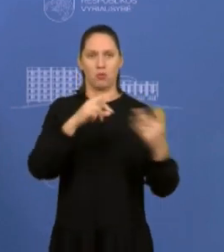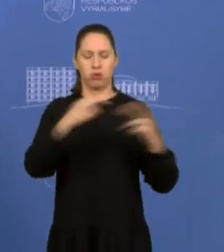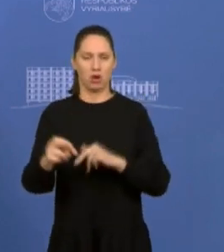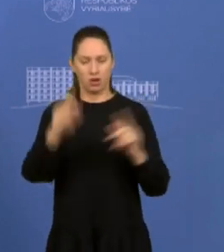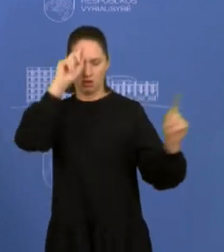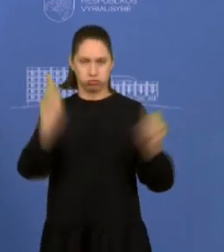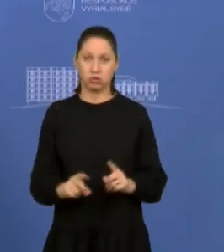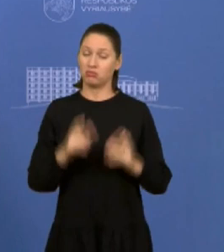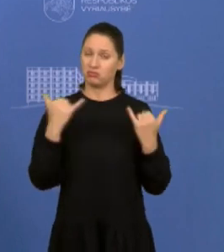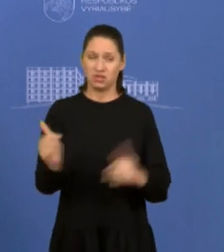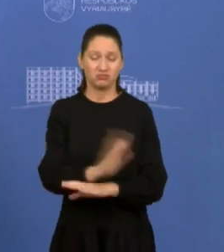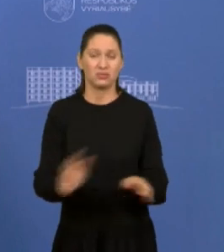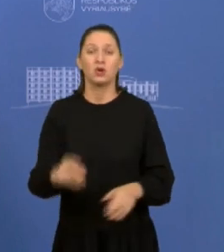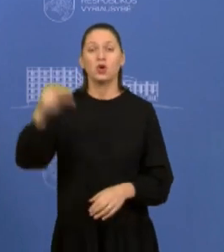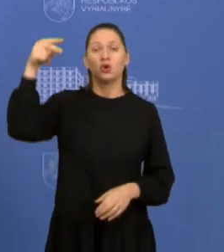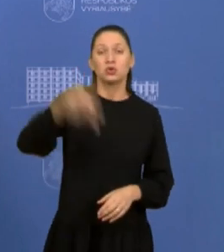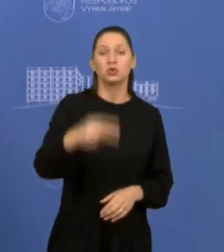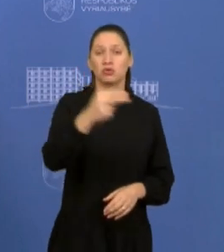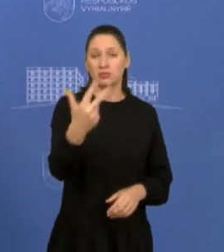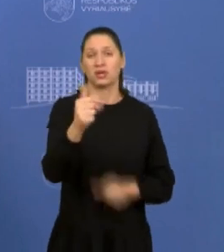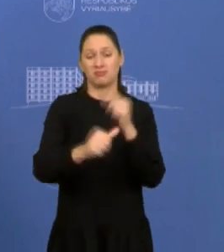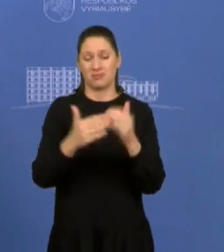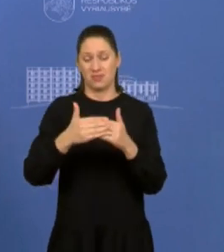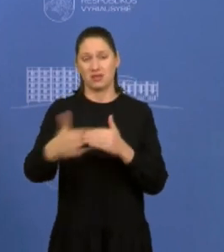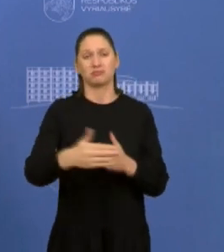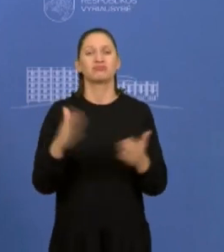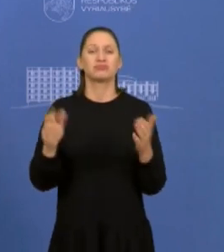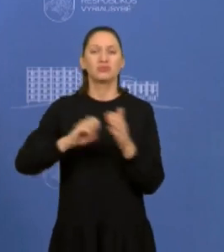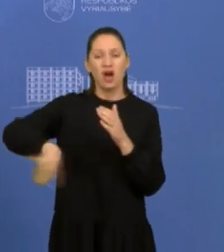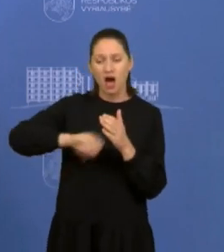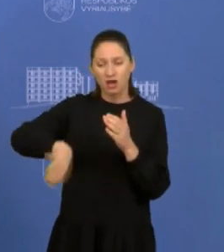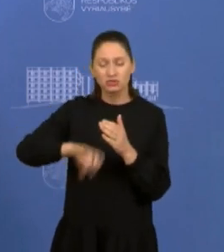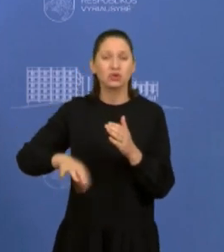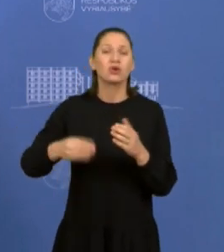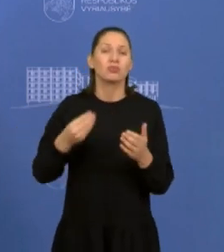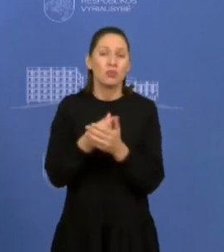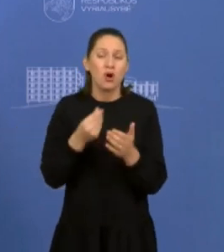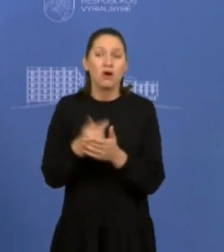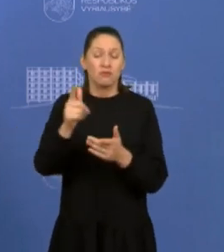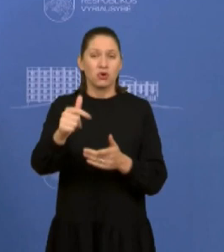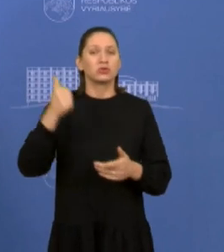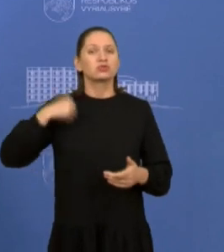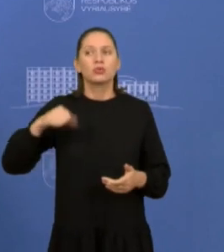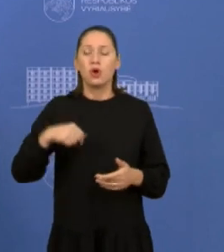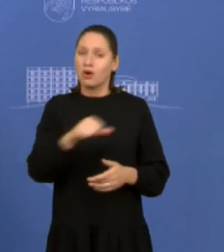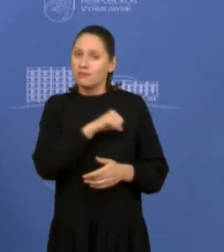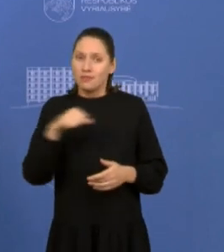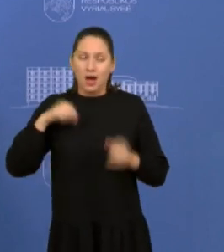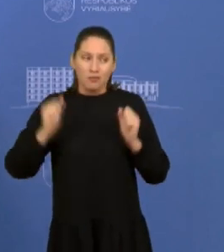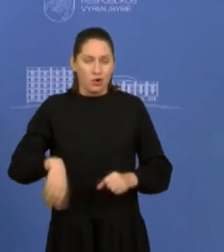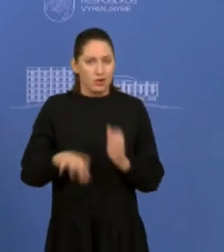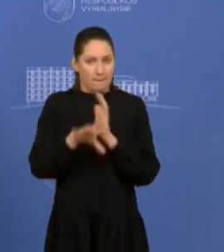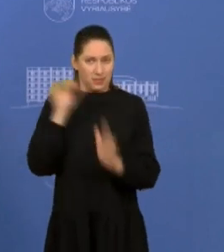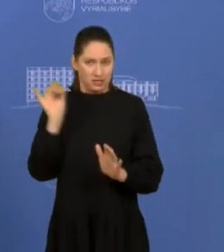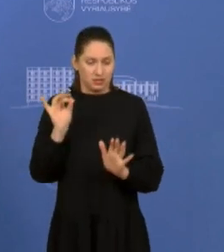taršos motiščiai nėra fiskaliniai motiščiai, jie yra Elgeso potičio motiščiai, tai galima jų išvengti kitaip tariant.